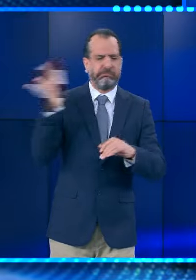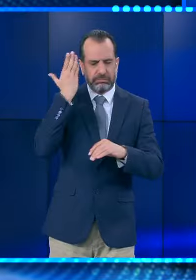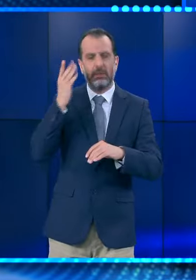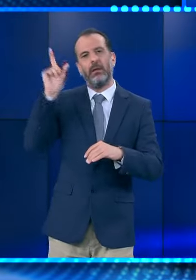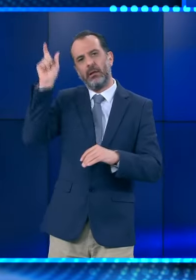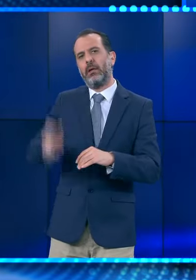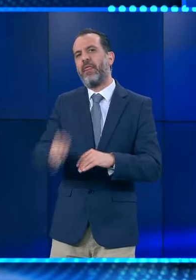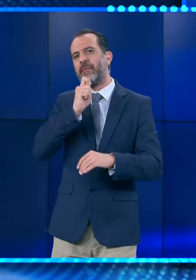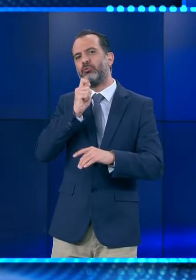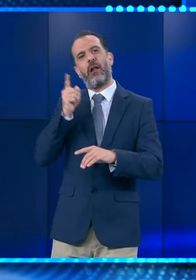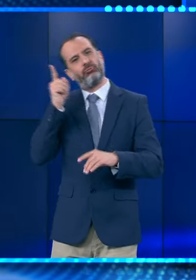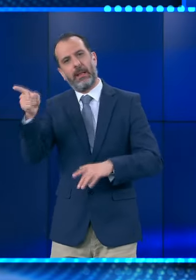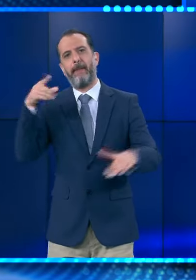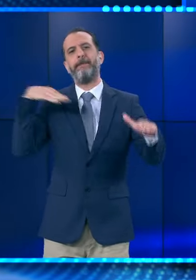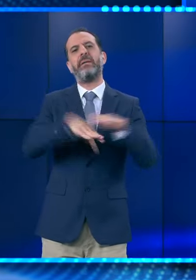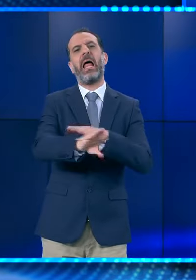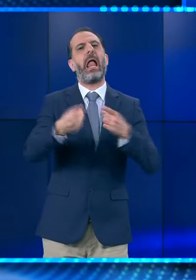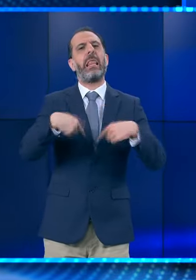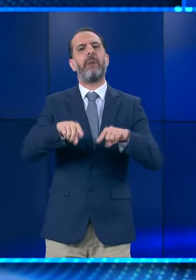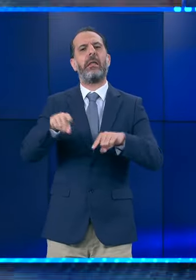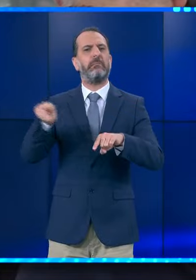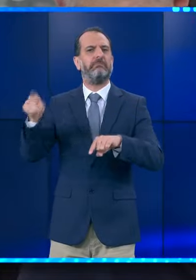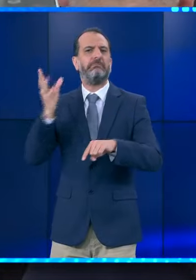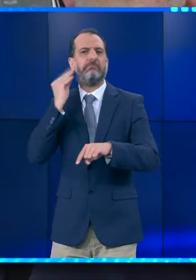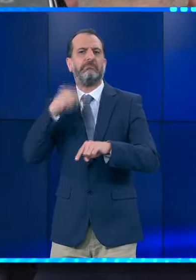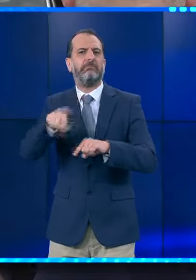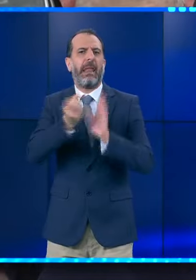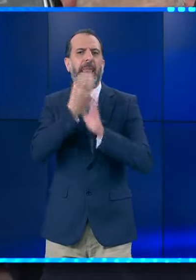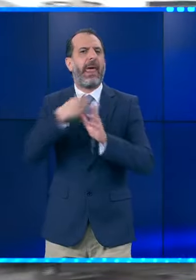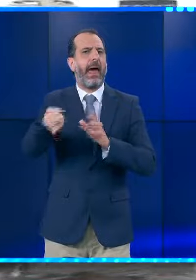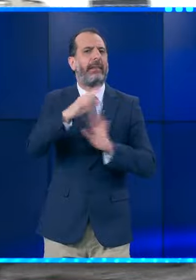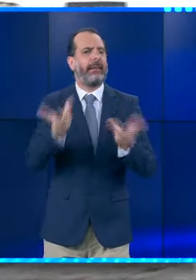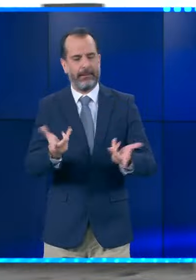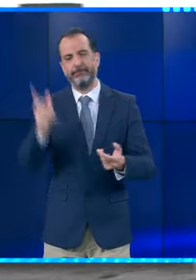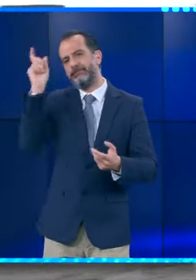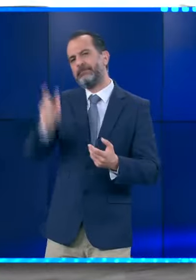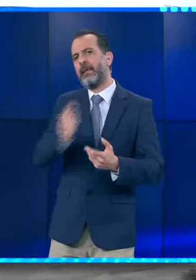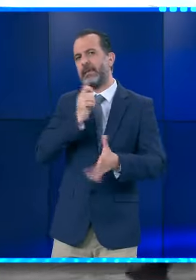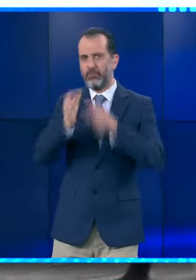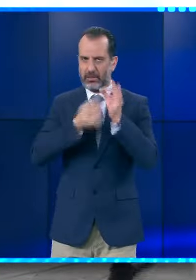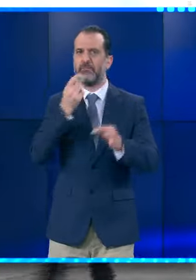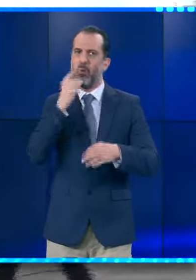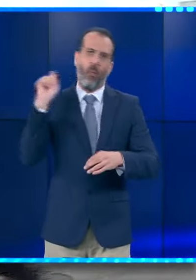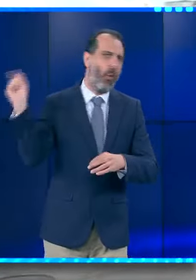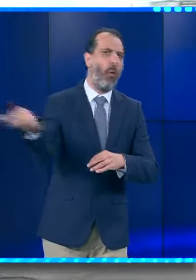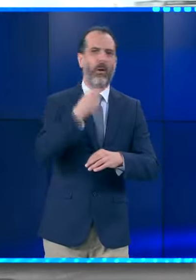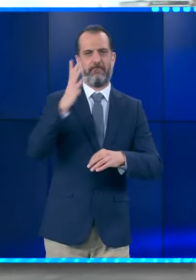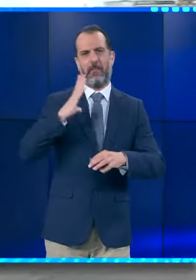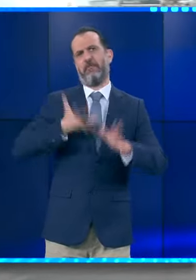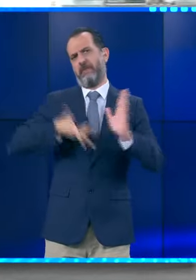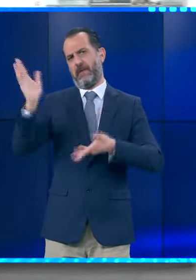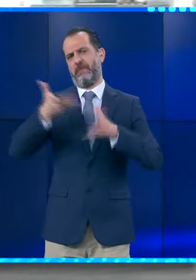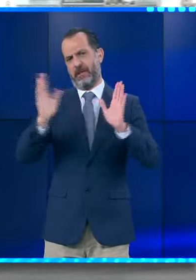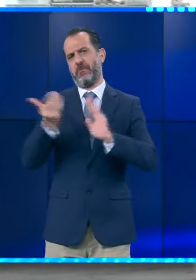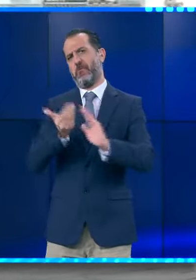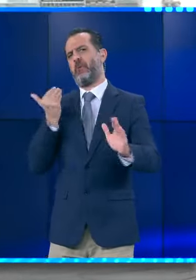Υπότιτλοι AUTHORWAVE Όπως είπες και εσύ Κατερίνα, οι εκδρομήσεις φεύγουν βέβαια